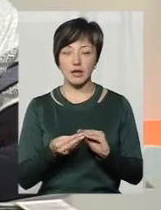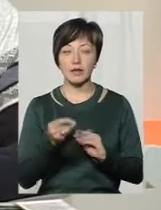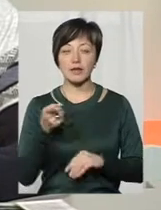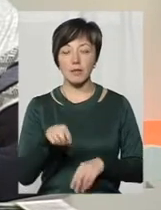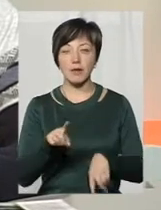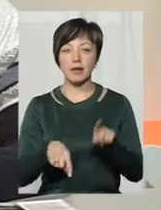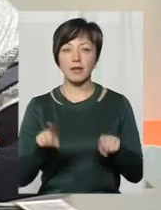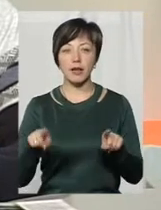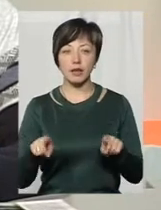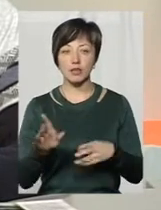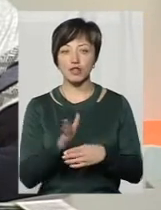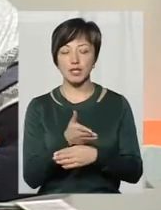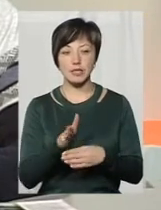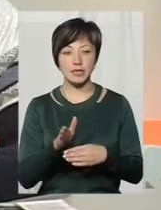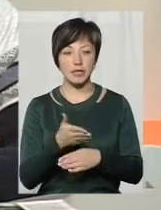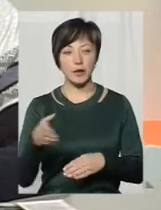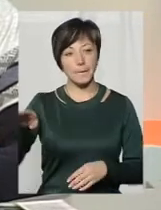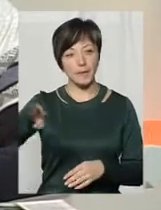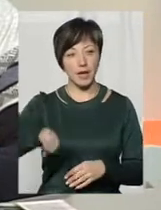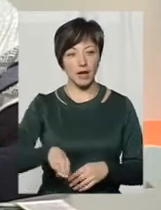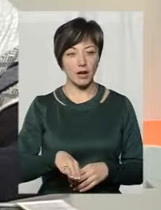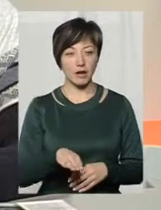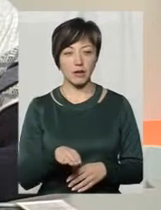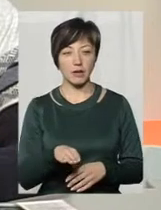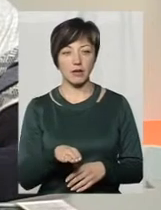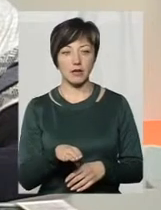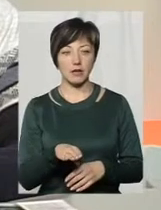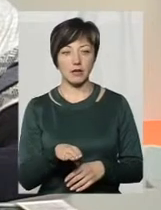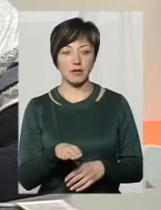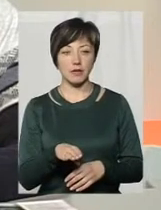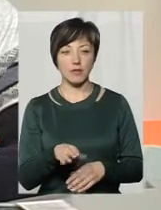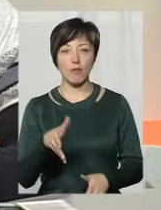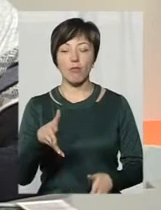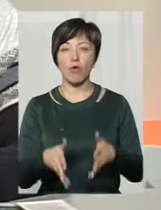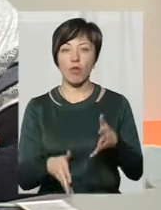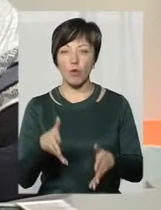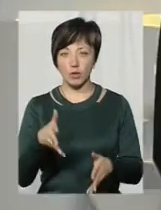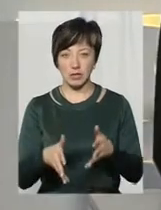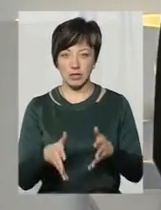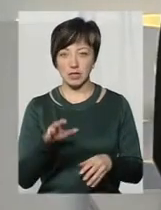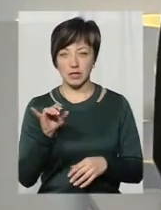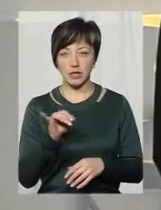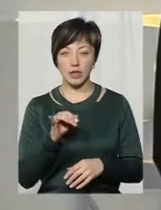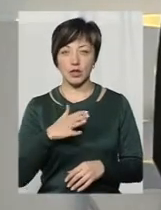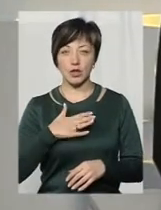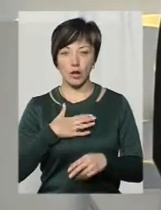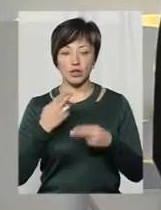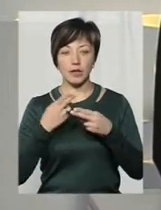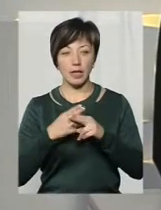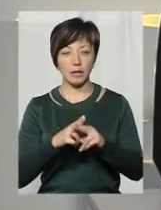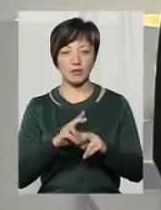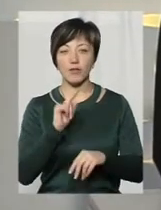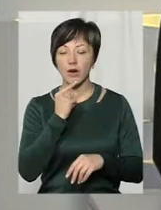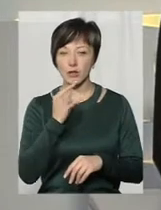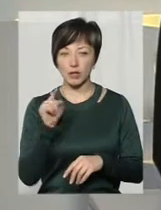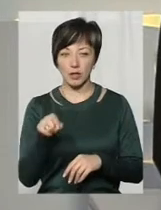деякі частини берега доволі такі болотисті. І нашій техніці дуже